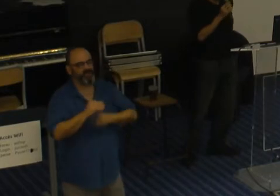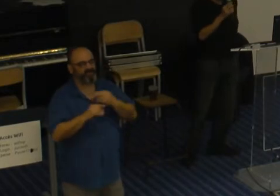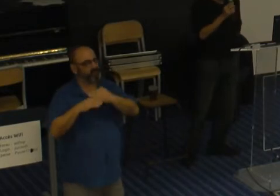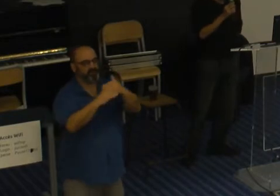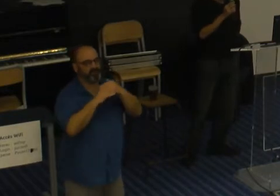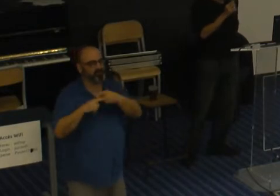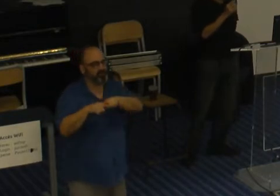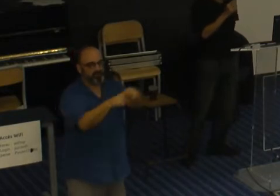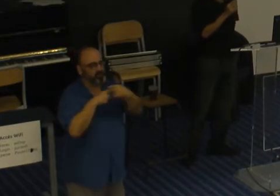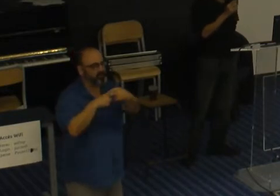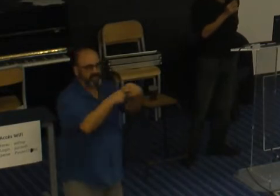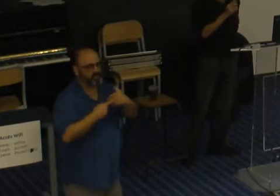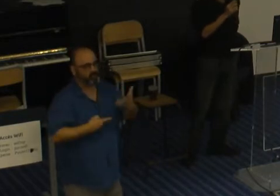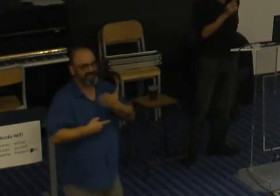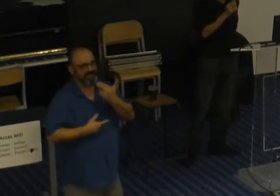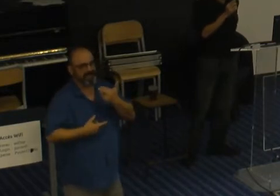Et donc, du coup,